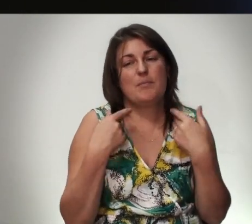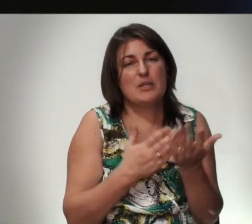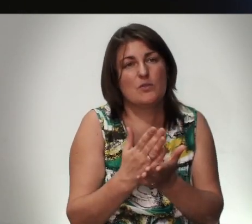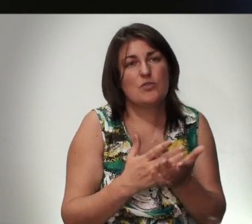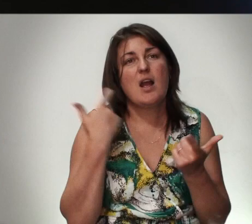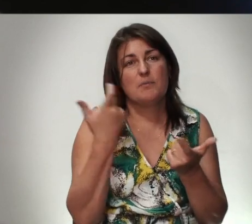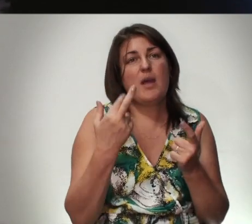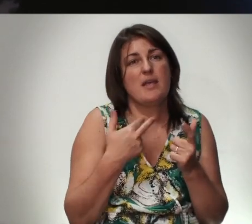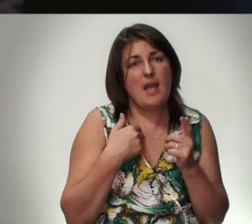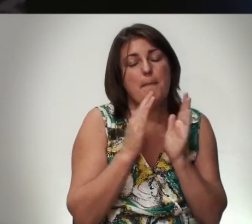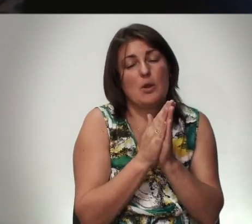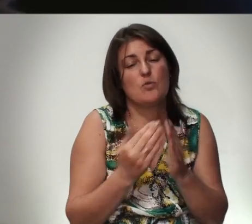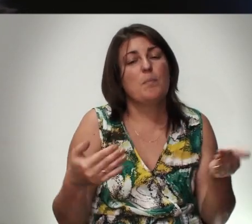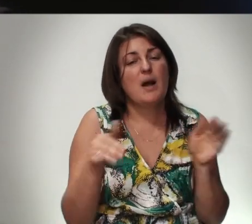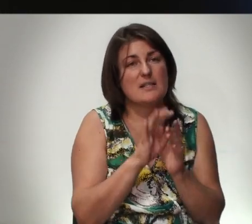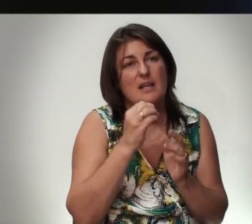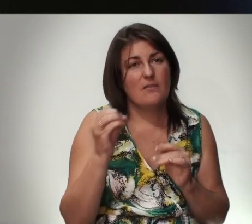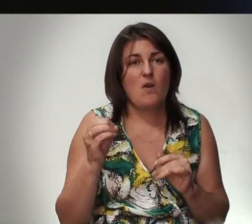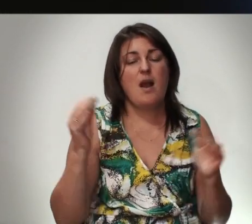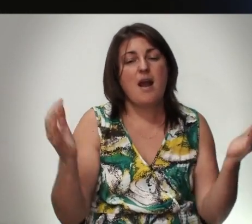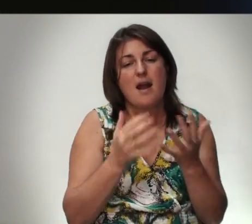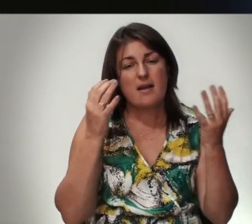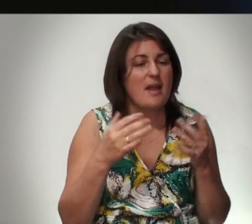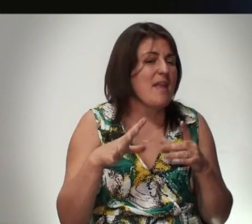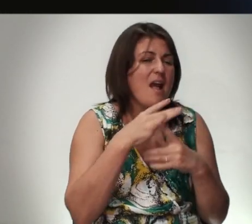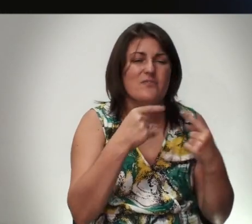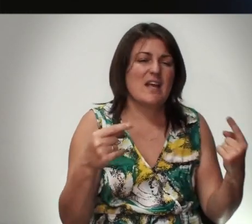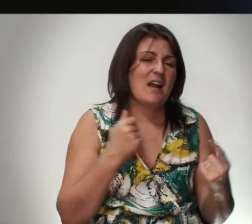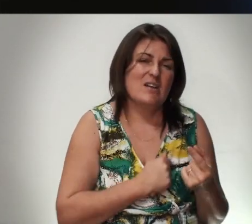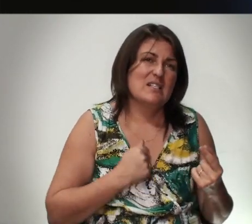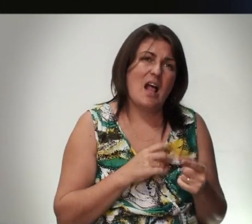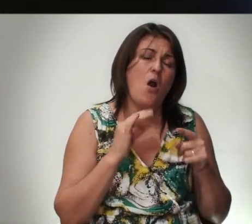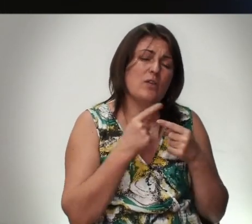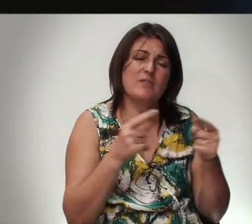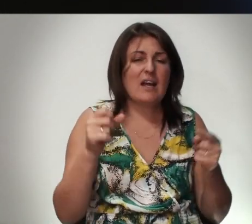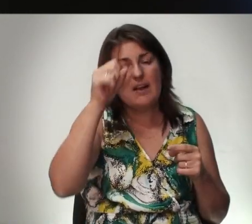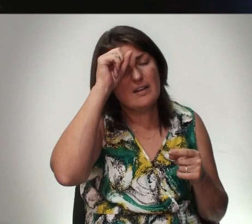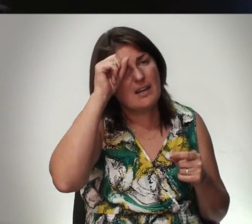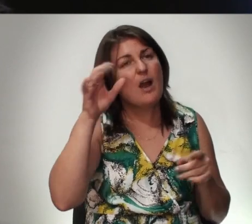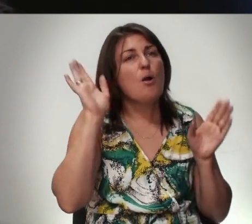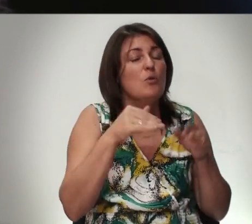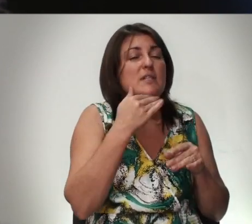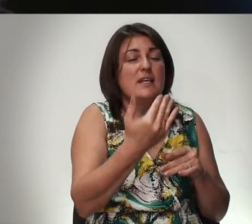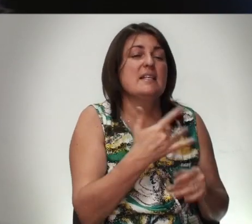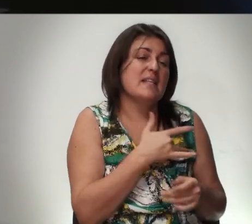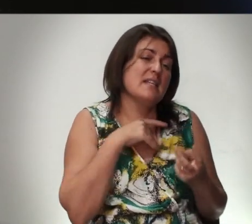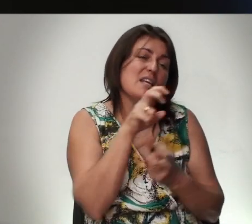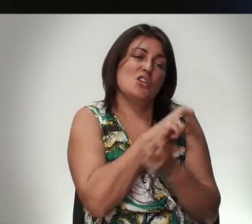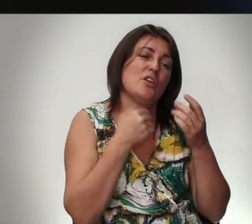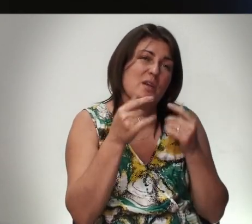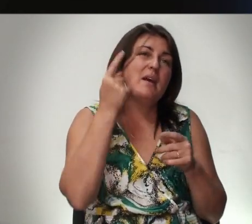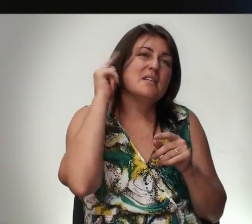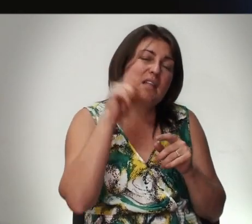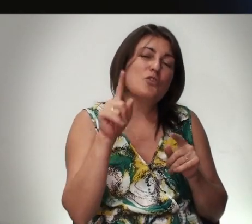Господь Я Прошу Благослови Его Храни Их От Всякого Зла От Всякого Греха Пусть Их Сердце Ищут Тебя